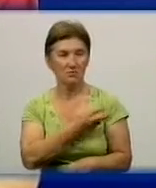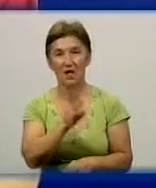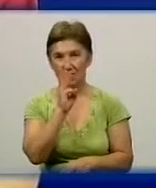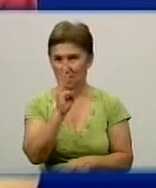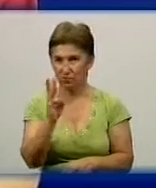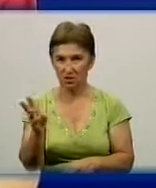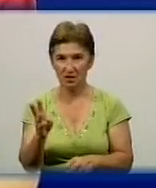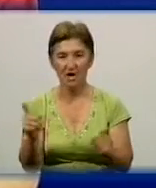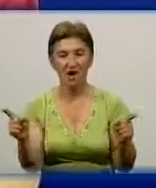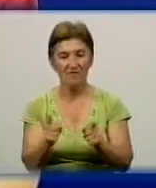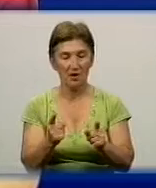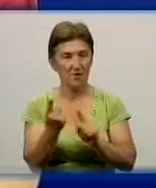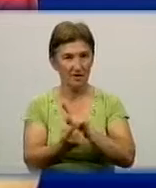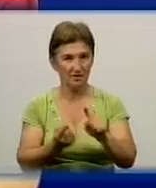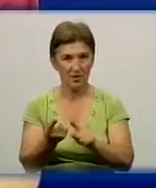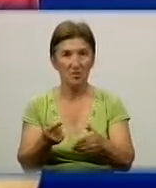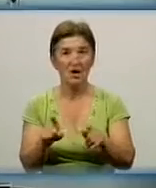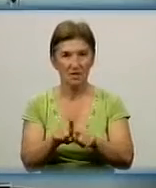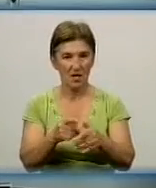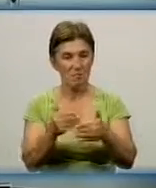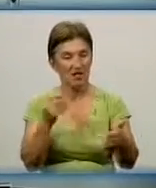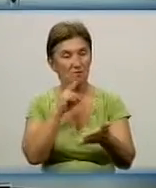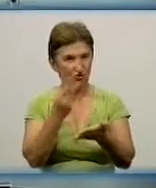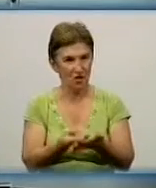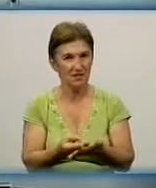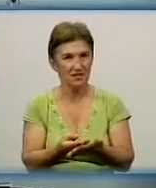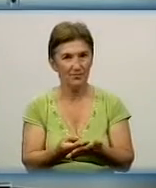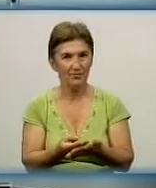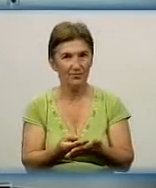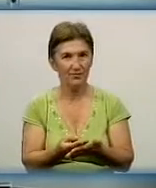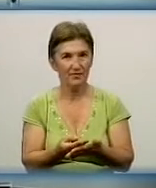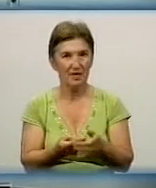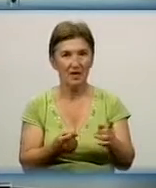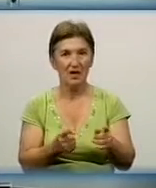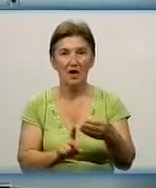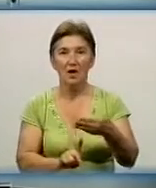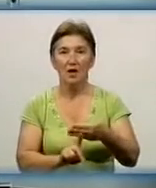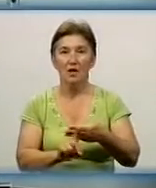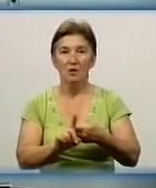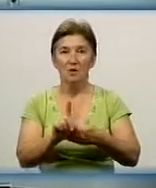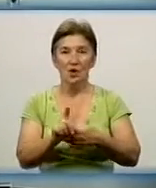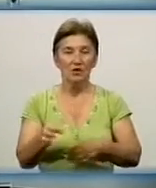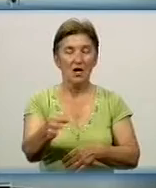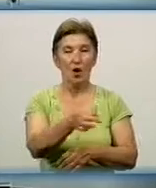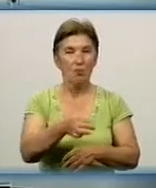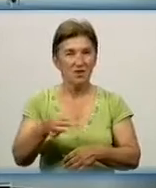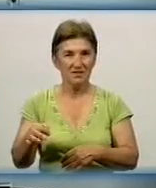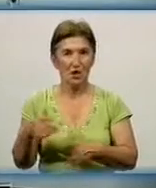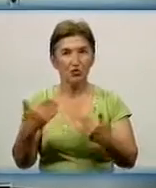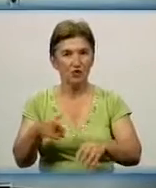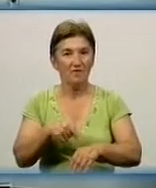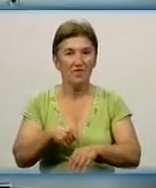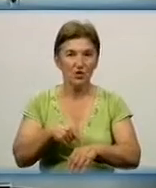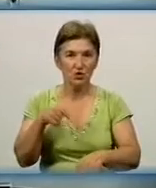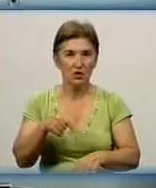плата. У рамках реформи такий крок передбачається? Передбачається, от в пілотних областях вже відчули, це